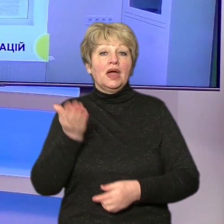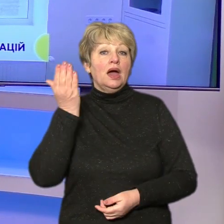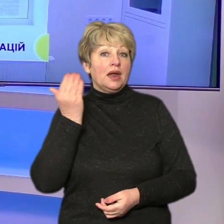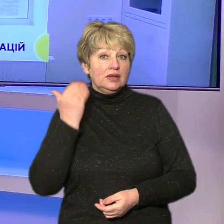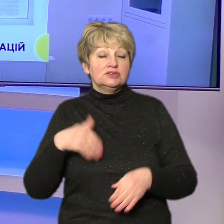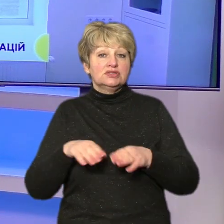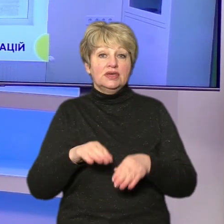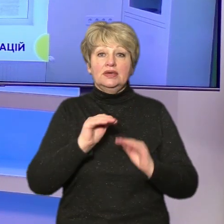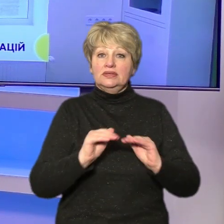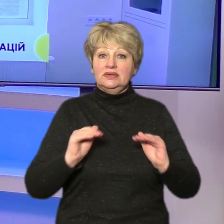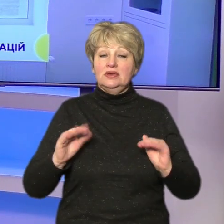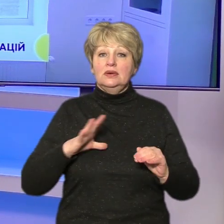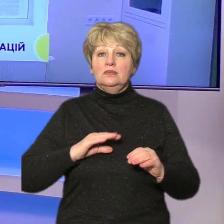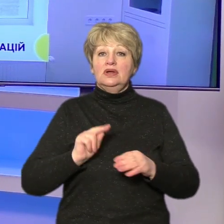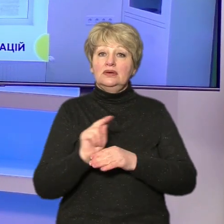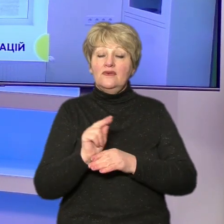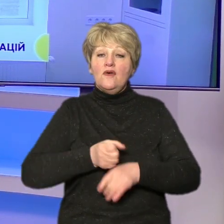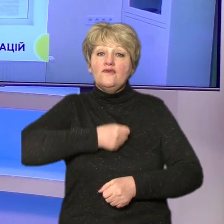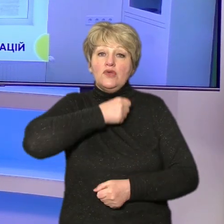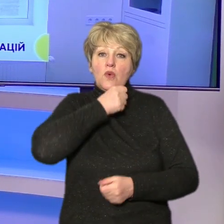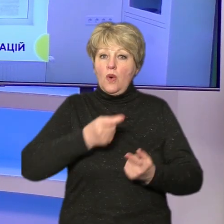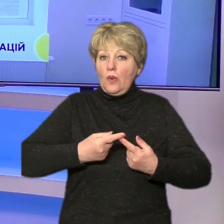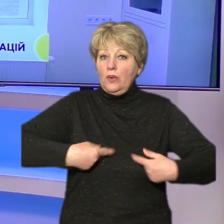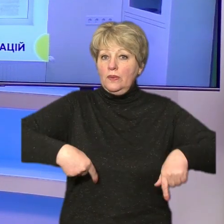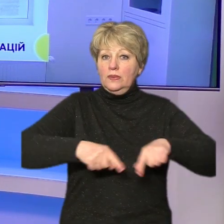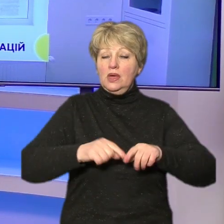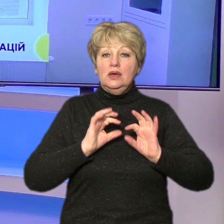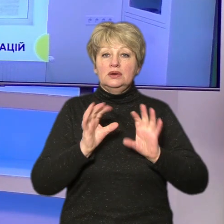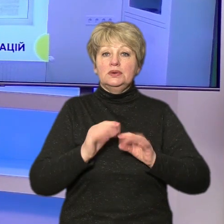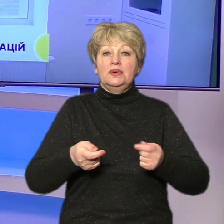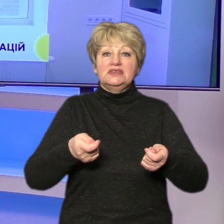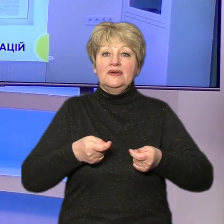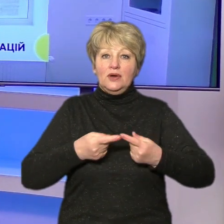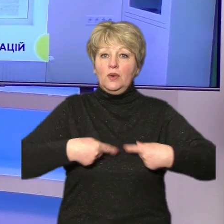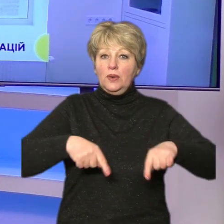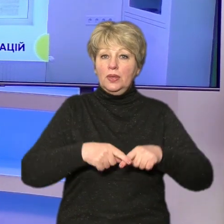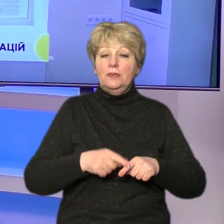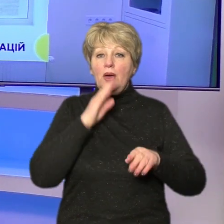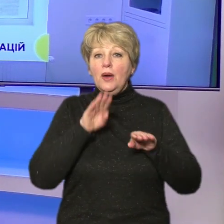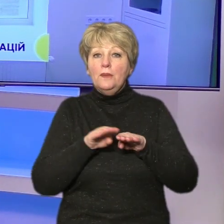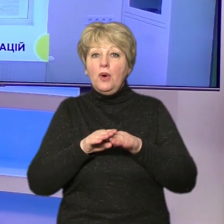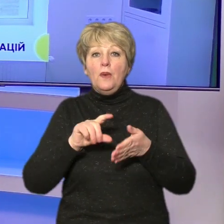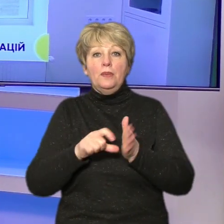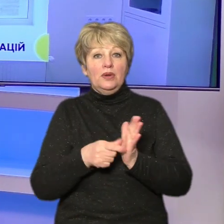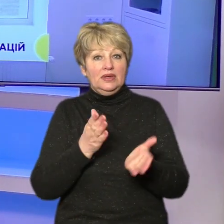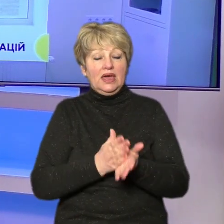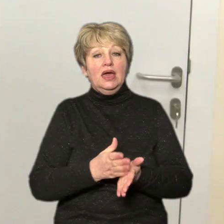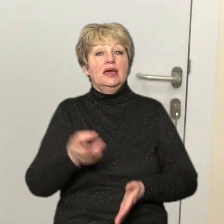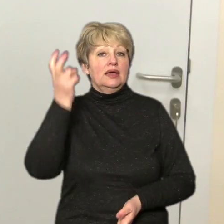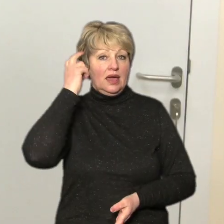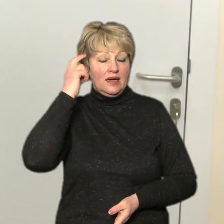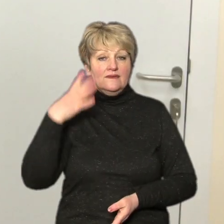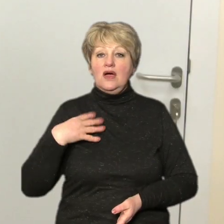пацієнтів лікували у дорослому відділенні, розповіла завідувачка центру Оксана Глухарева. Схожі палати є лише у Києві та Львові.